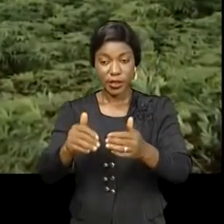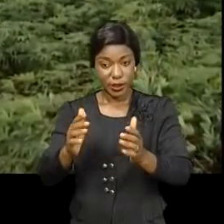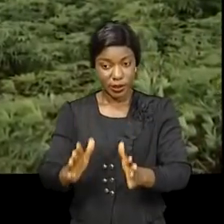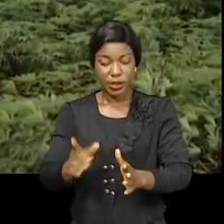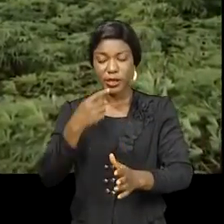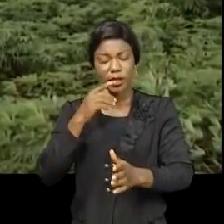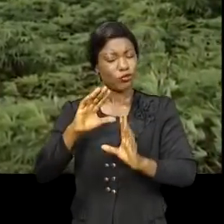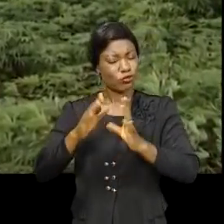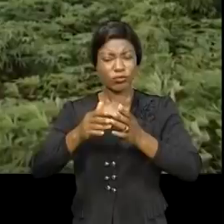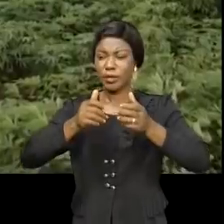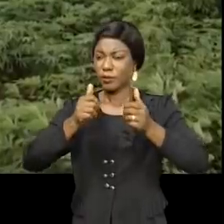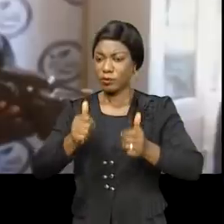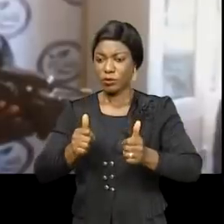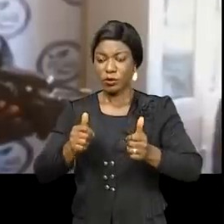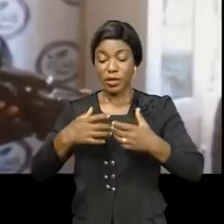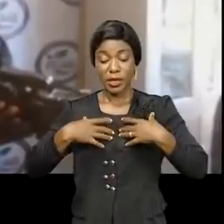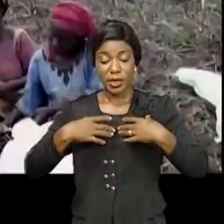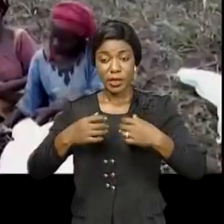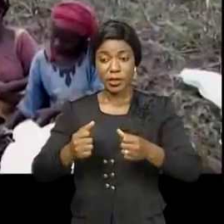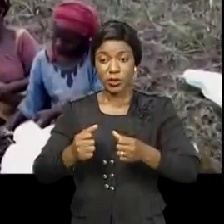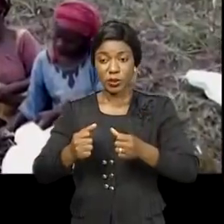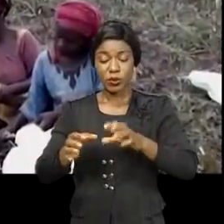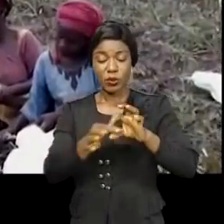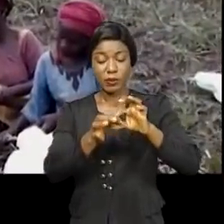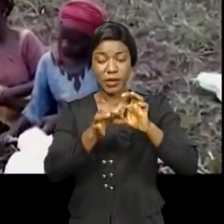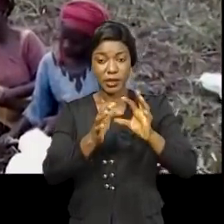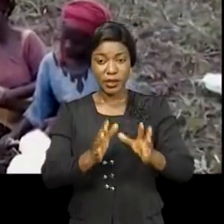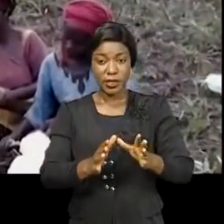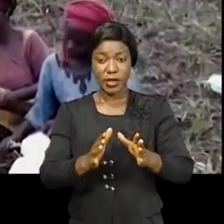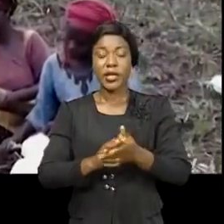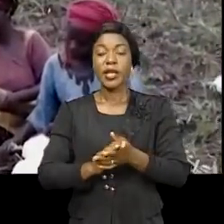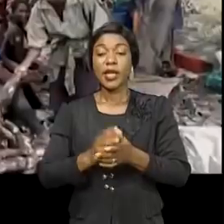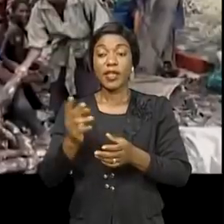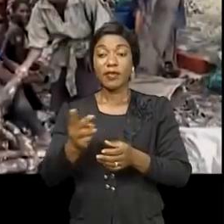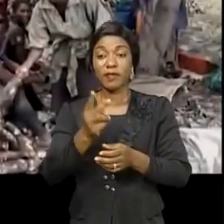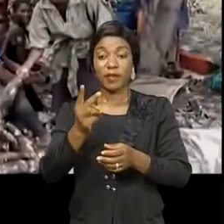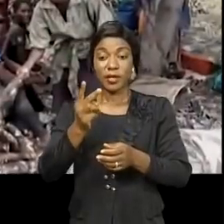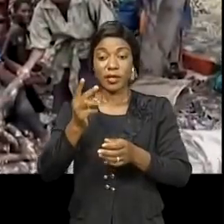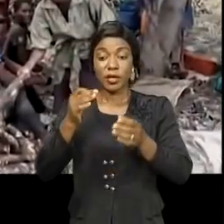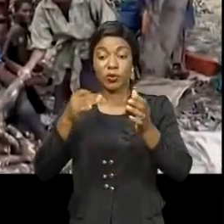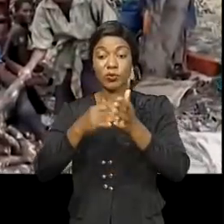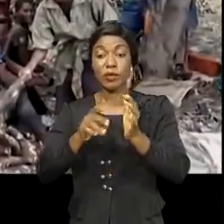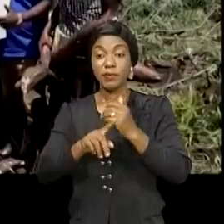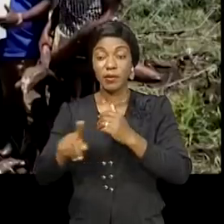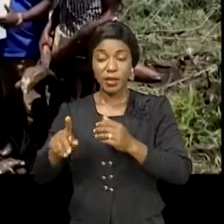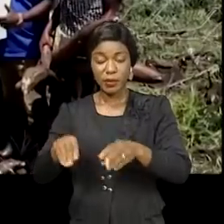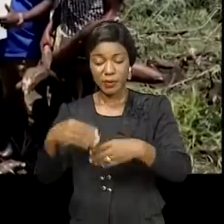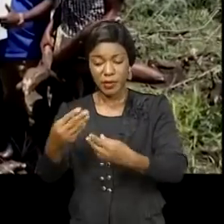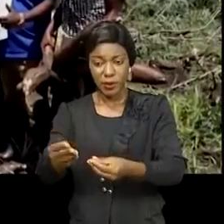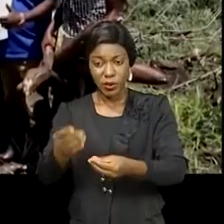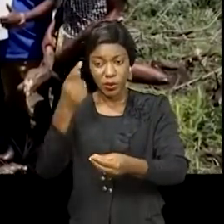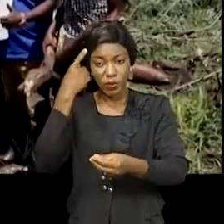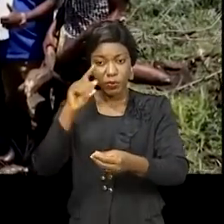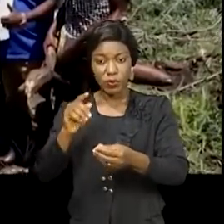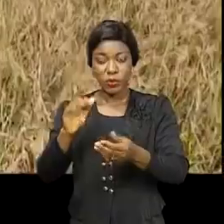positif grâce aux interventions des partenaires. Dans les secteurs agricoles, plus de 28.317 ménages ont eu des boutures saines de maniocs et